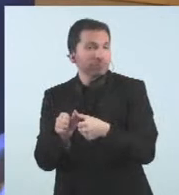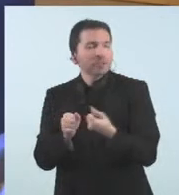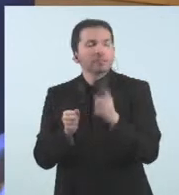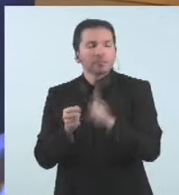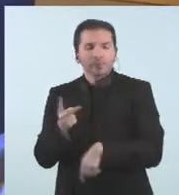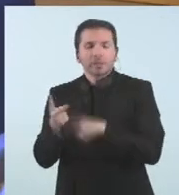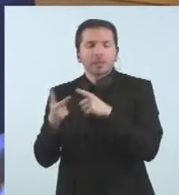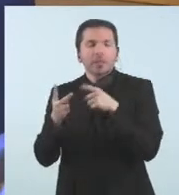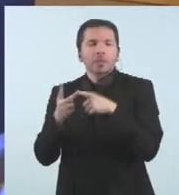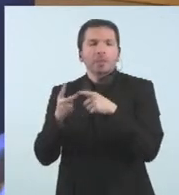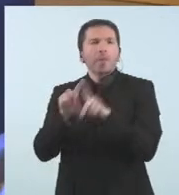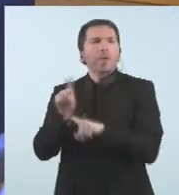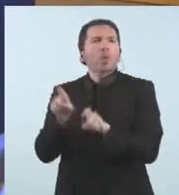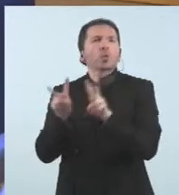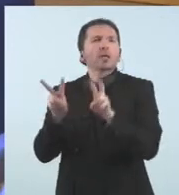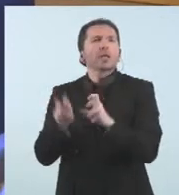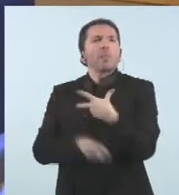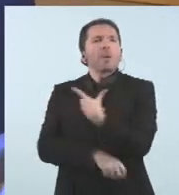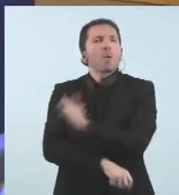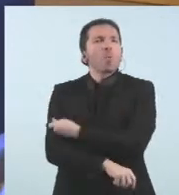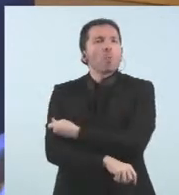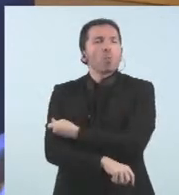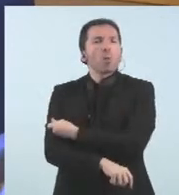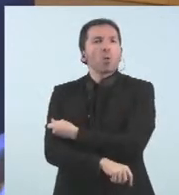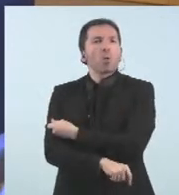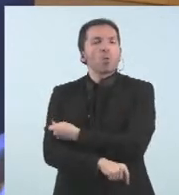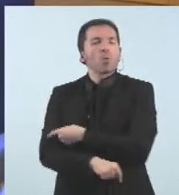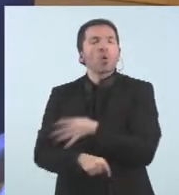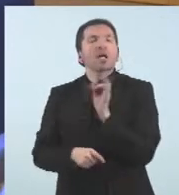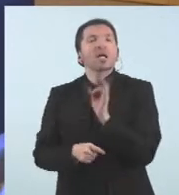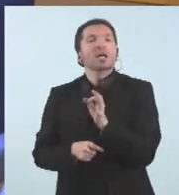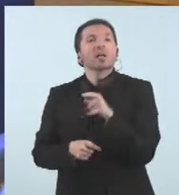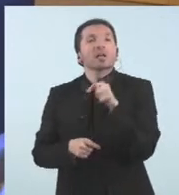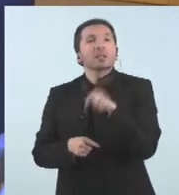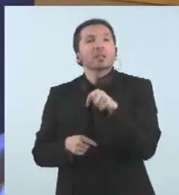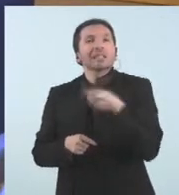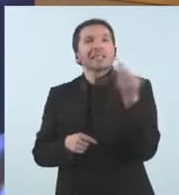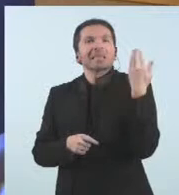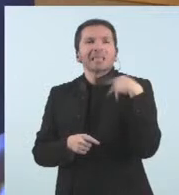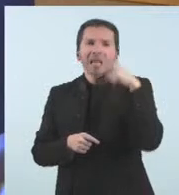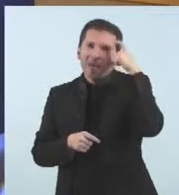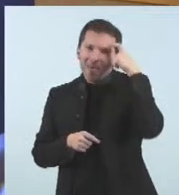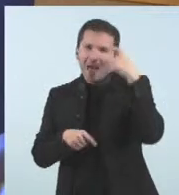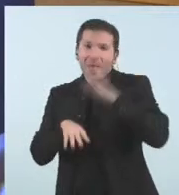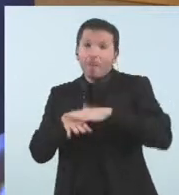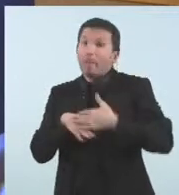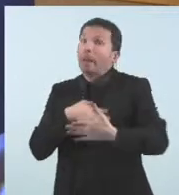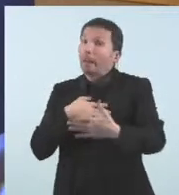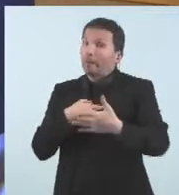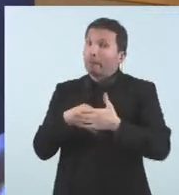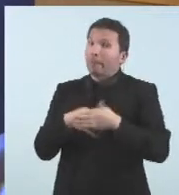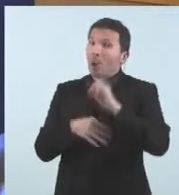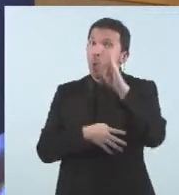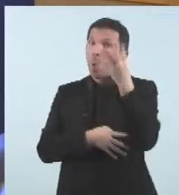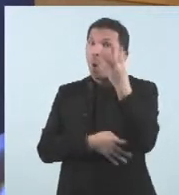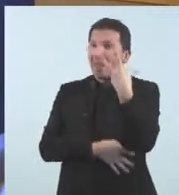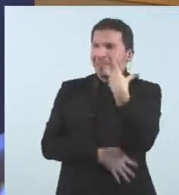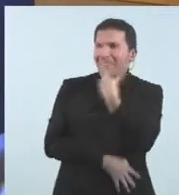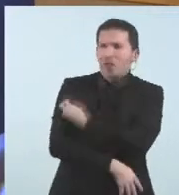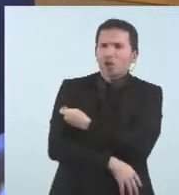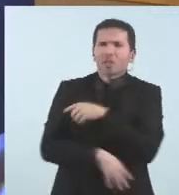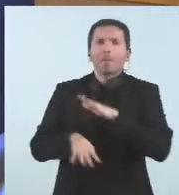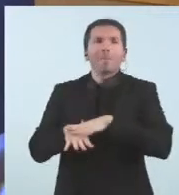vacunació si es té data per començar a administrar la quarta dosi a les persones immunodeprimides.